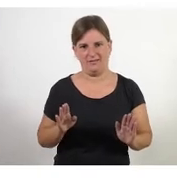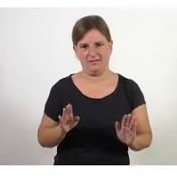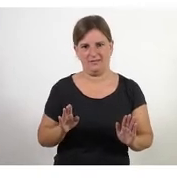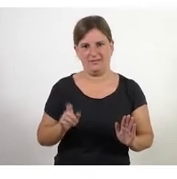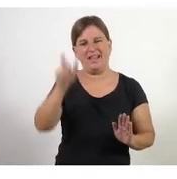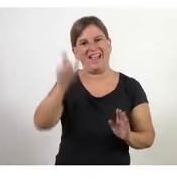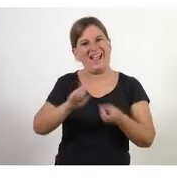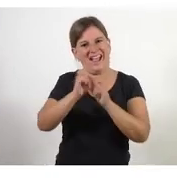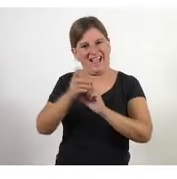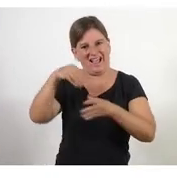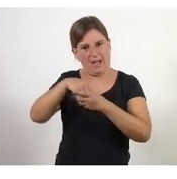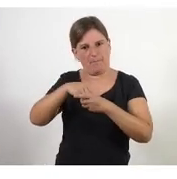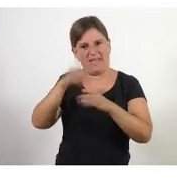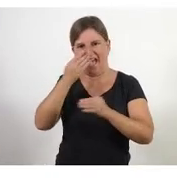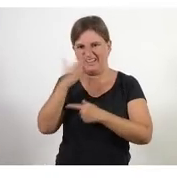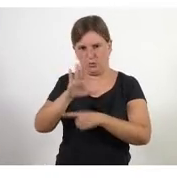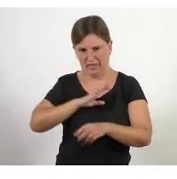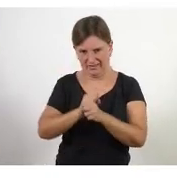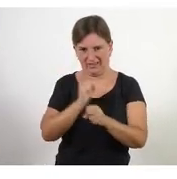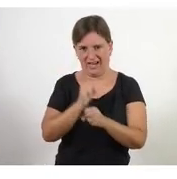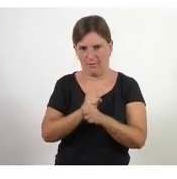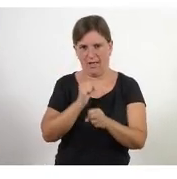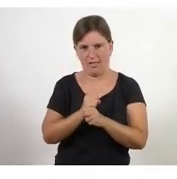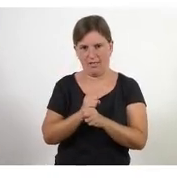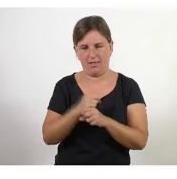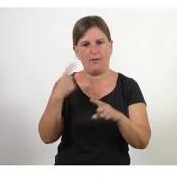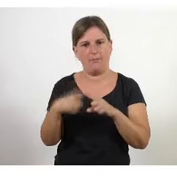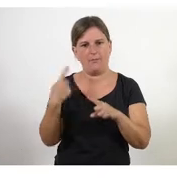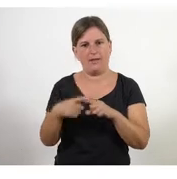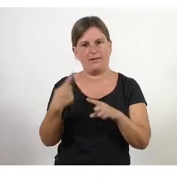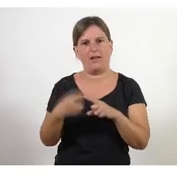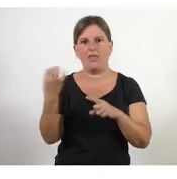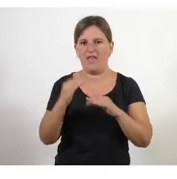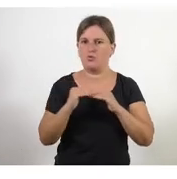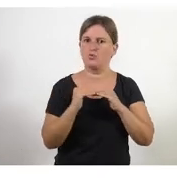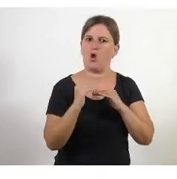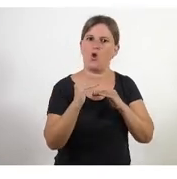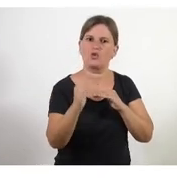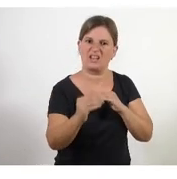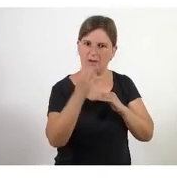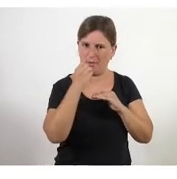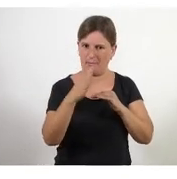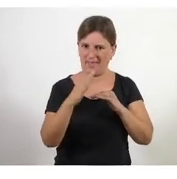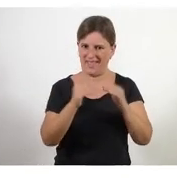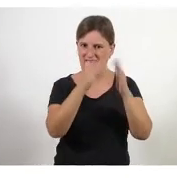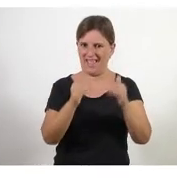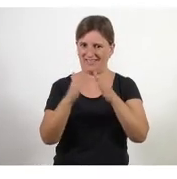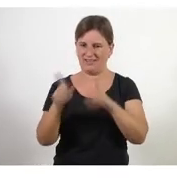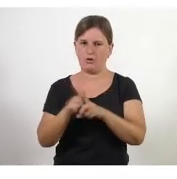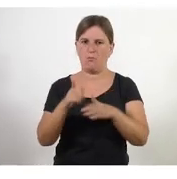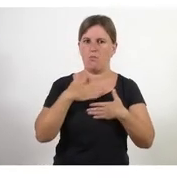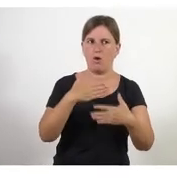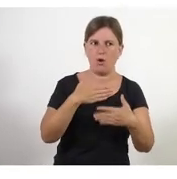no al mes sostenibilitat a la entitat no podem permetre que els voluntaris